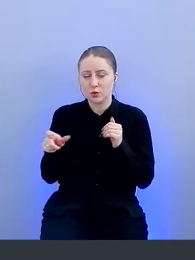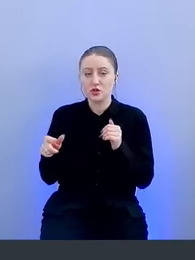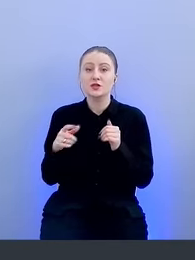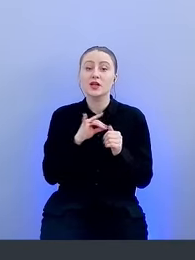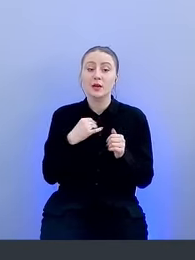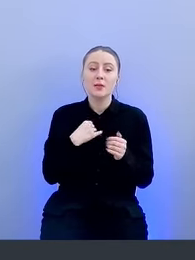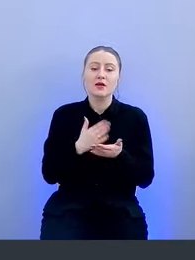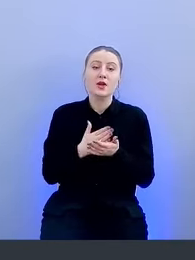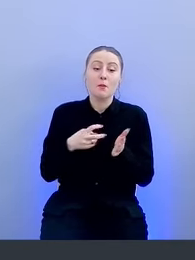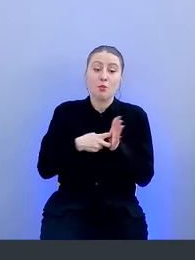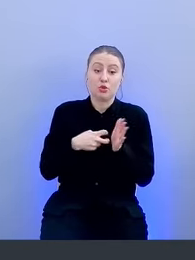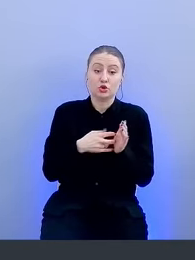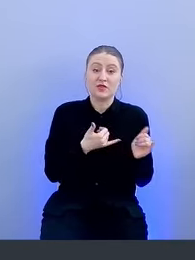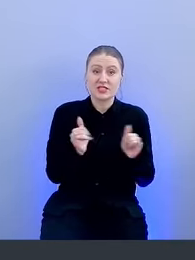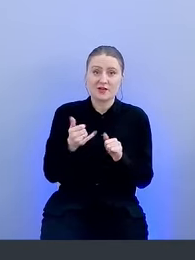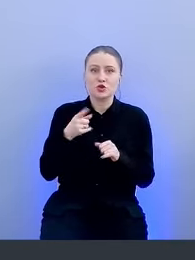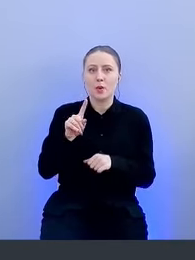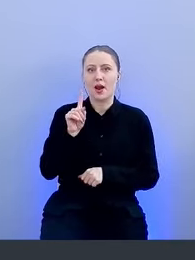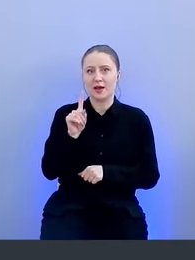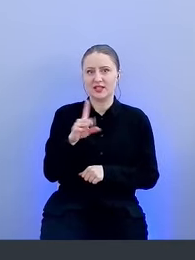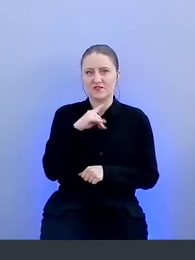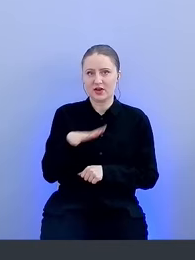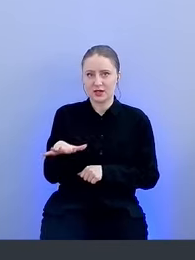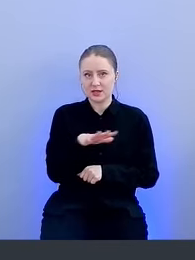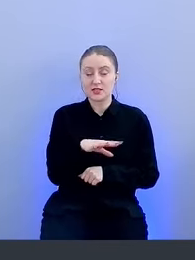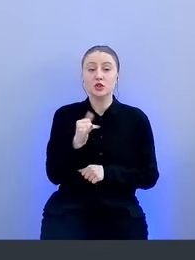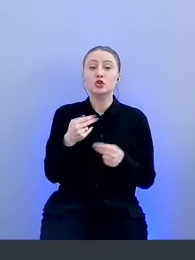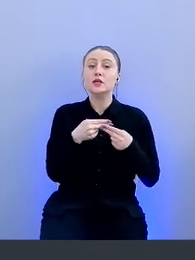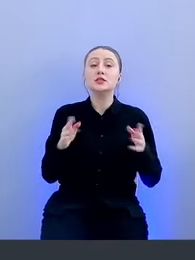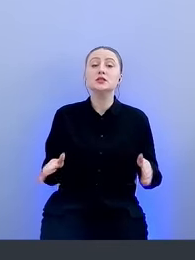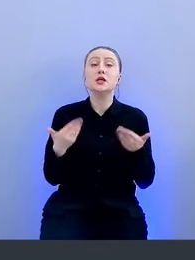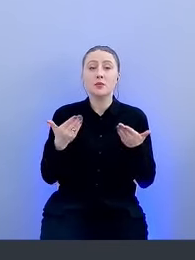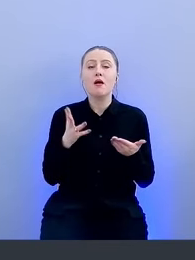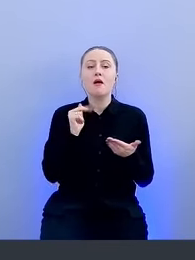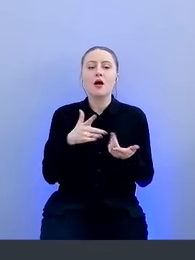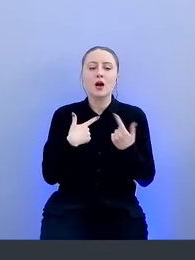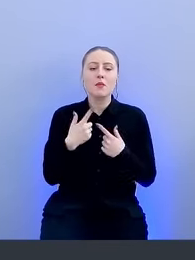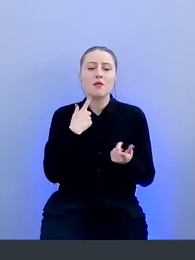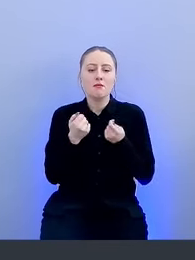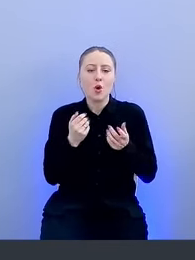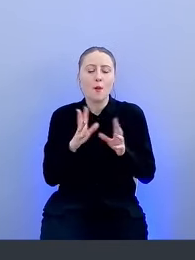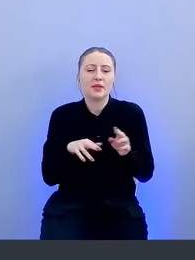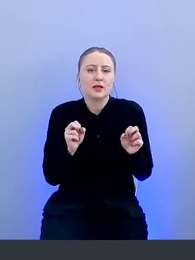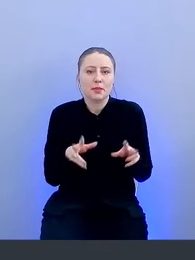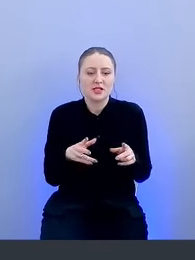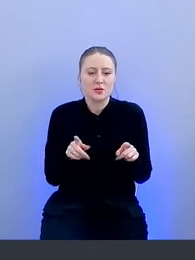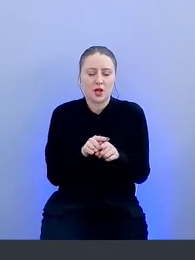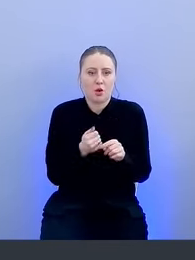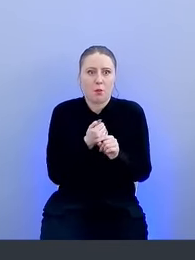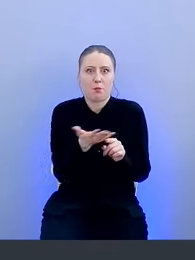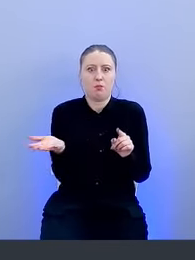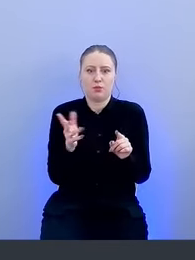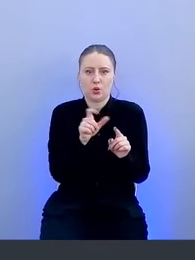сервисом номер один в России. И сегодня мы затронем тему того, как же мы обезопасиваем такое большое количество пользователей.